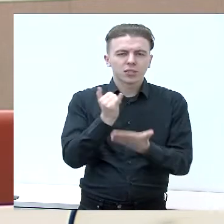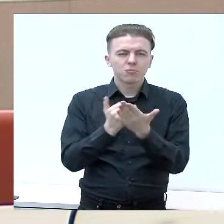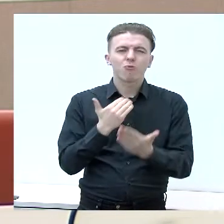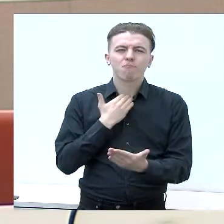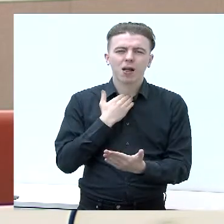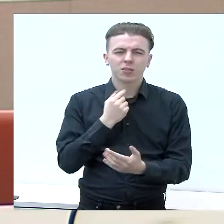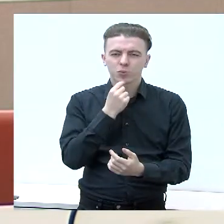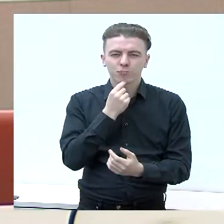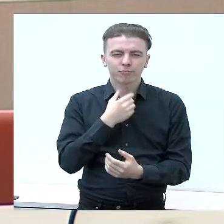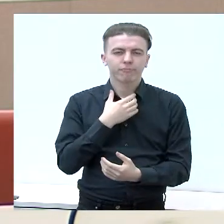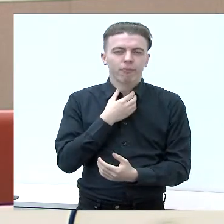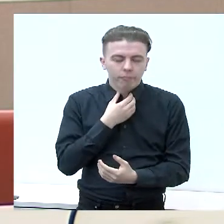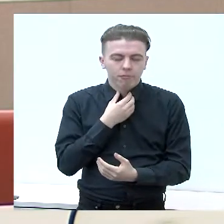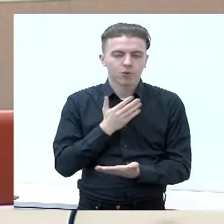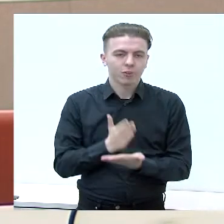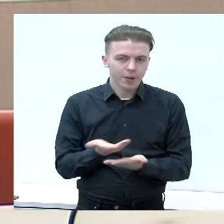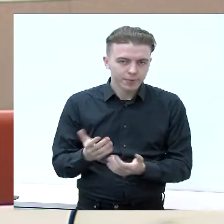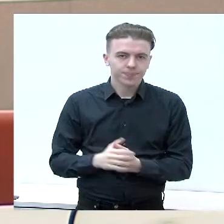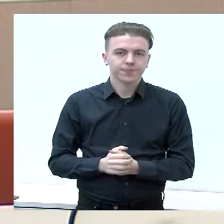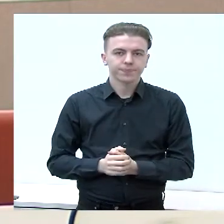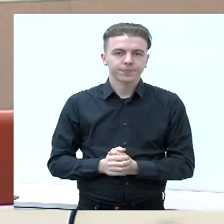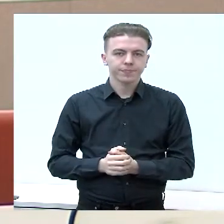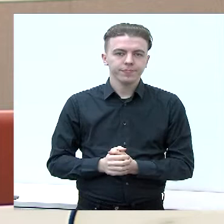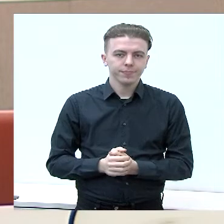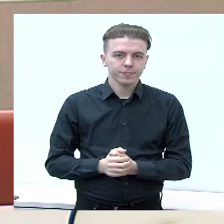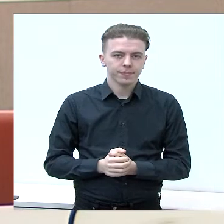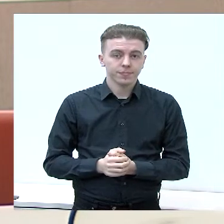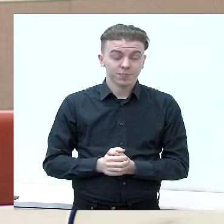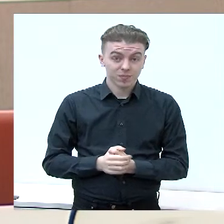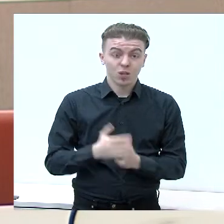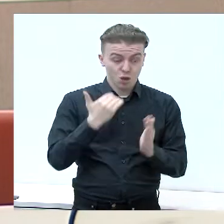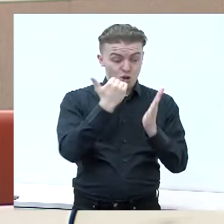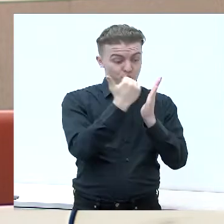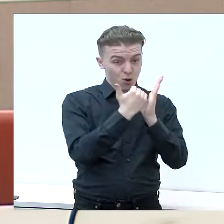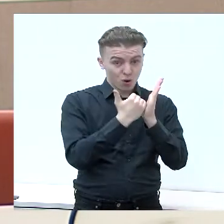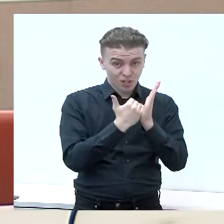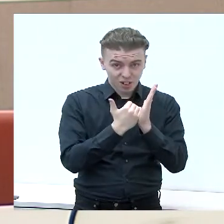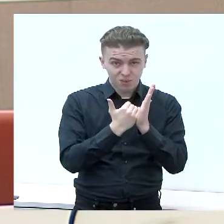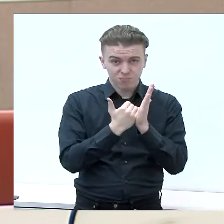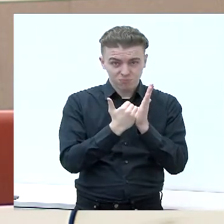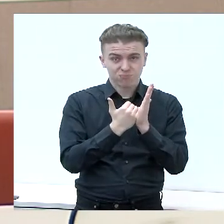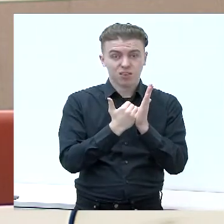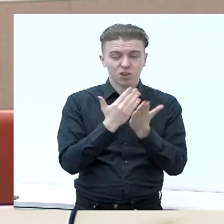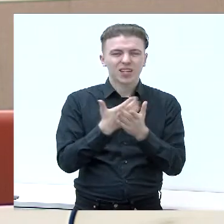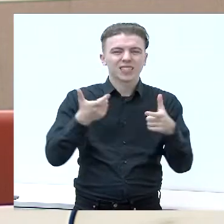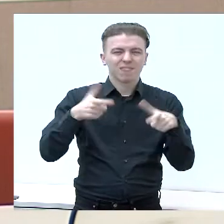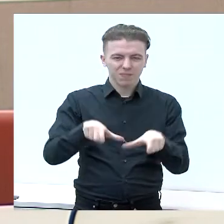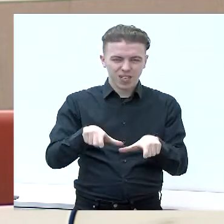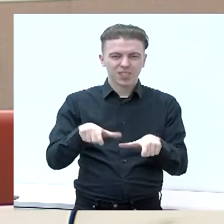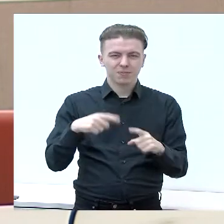galbūt gazdinantį, bet kaip ir visa programa mūsų ir įjimas į suvaldybės tarybą,